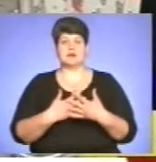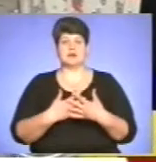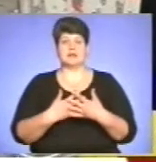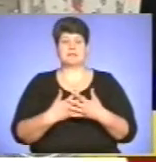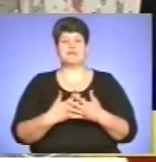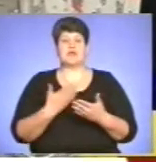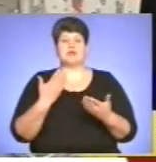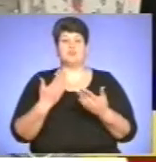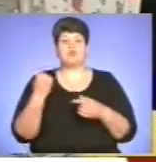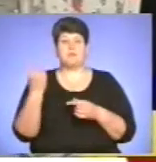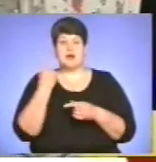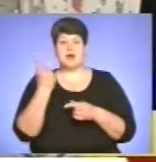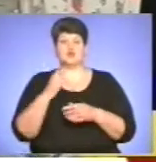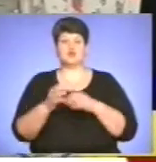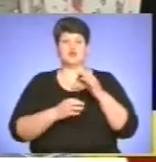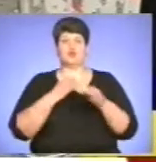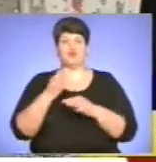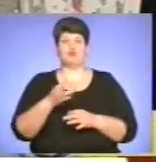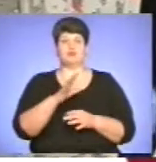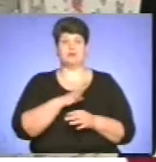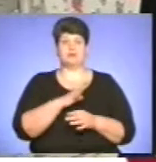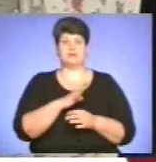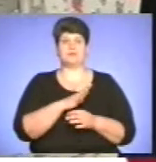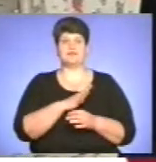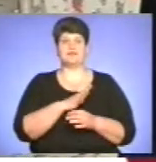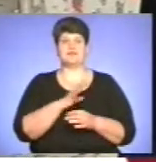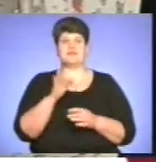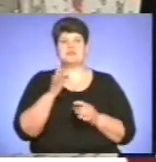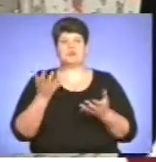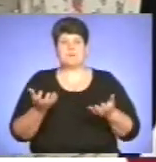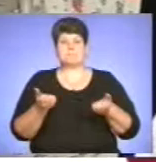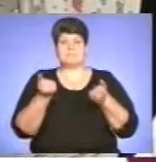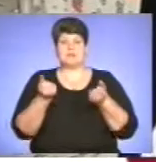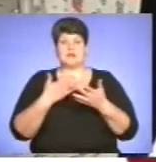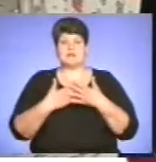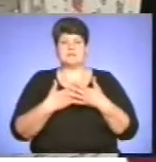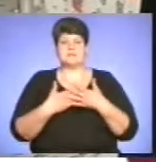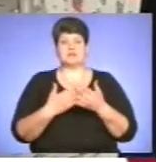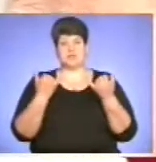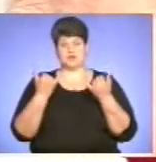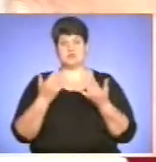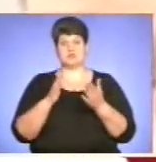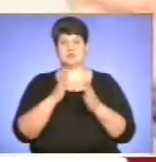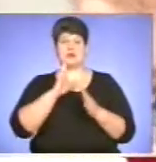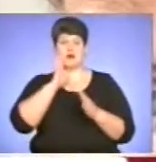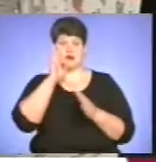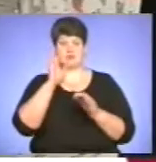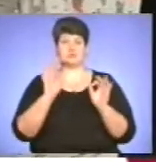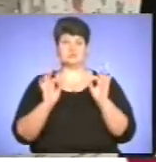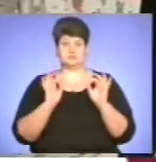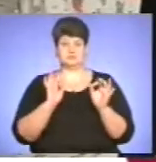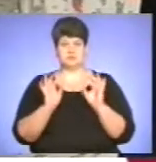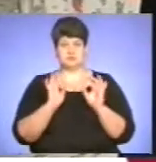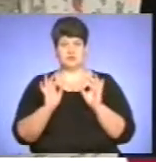Тому першу добу вони знаходилися на такій респіраторній підтримці. Але на сьогоднішній ранок стан всіх дітей стабілізований.